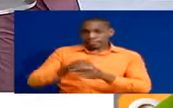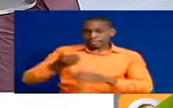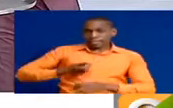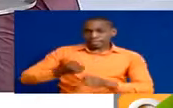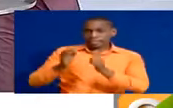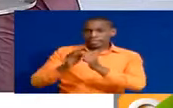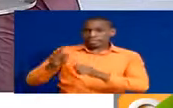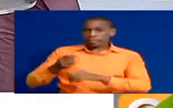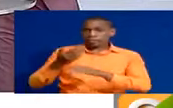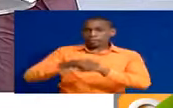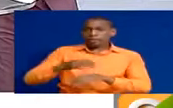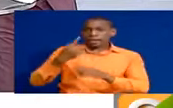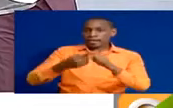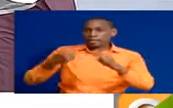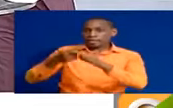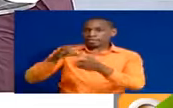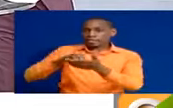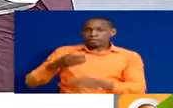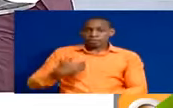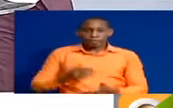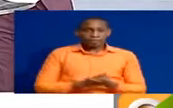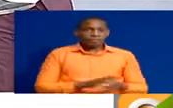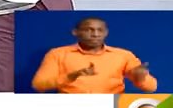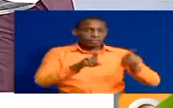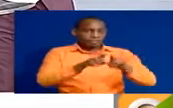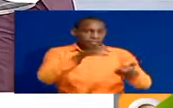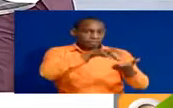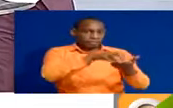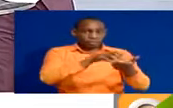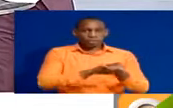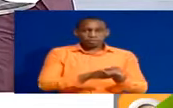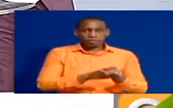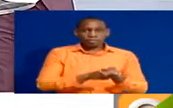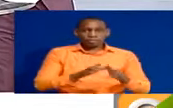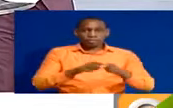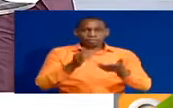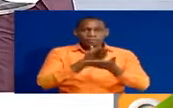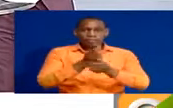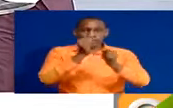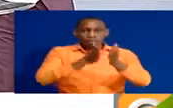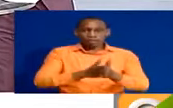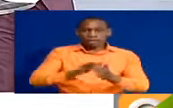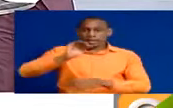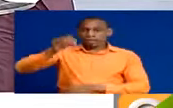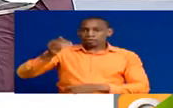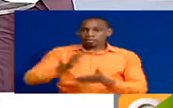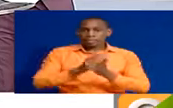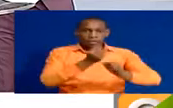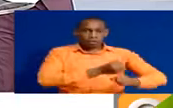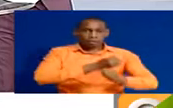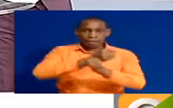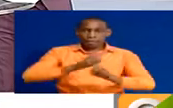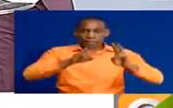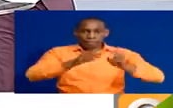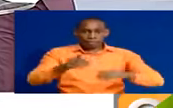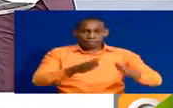wasichana alfukuminatatu kila mwaka wanaojipata katika hali hii. Na mni kutokana na visa hivi mtazamaji ndipo shikada ugarika county ya Homa Bay wame